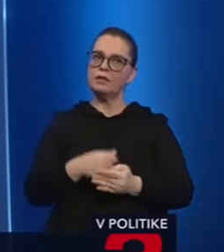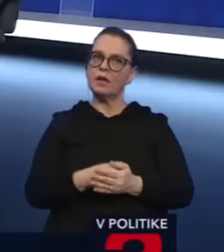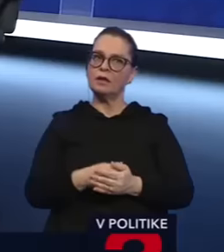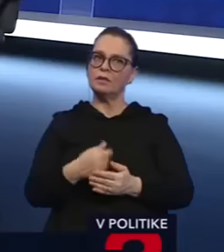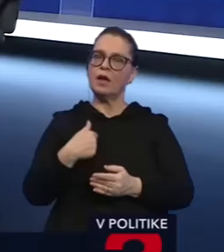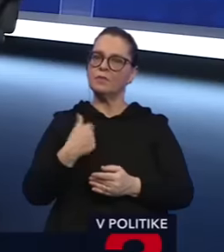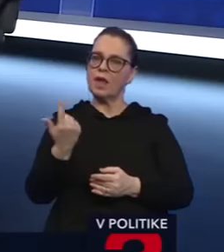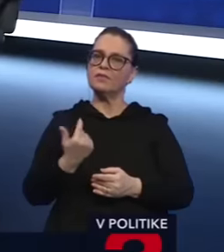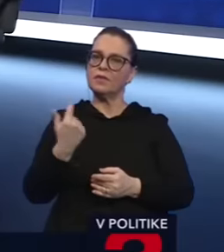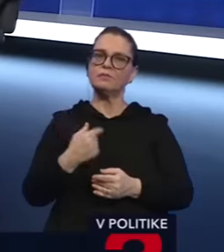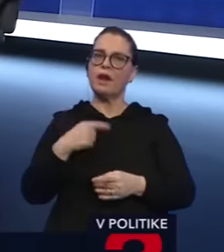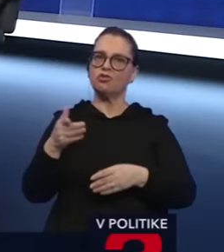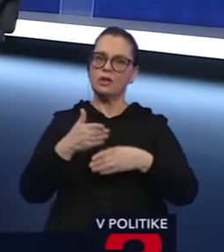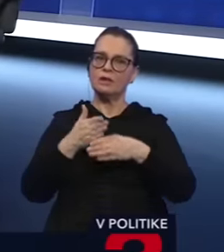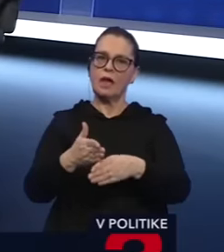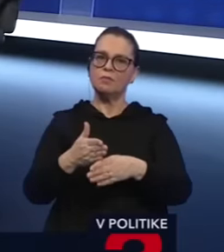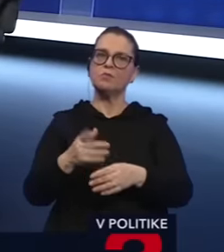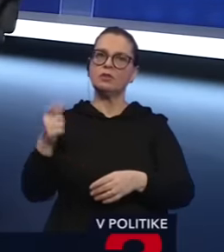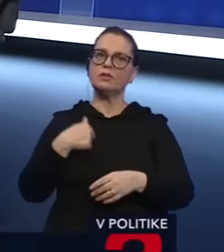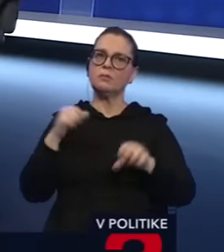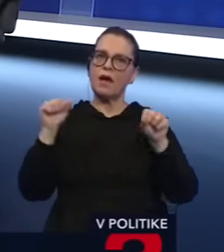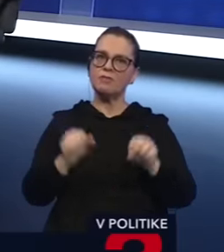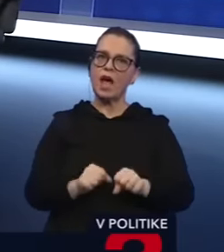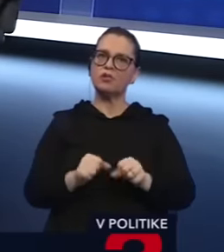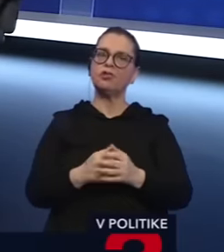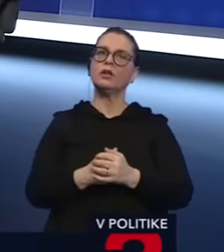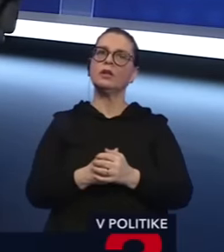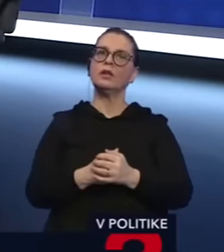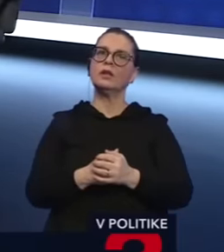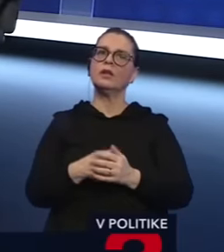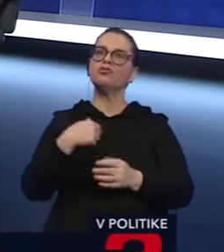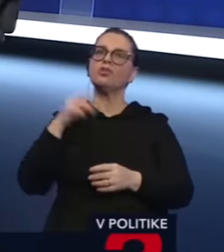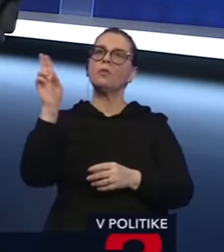že výzval nech pri tom akože neasistujem, lebo že si ma váži, že som pri rodinnom balíku hlasoval.